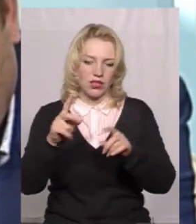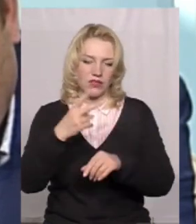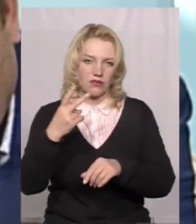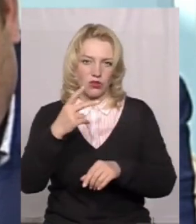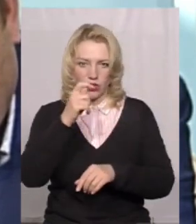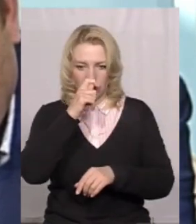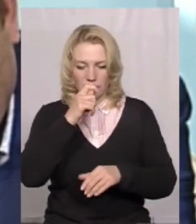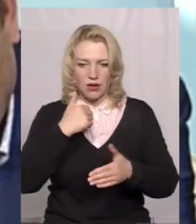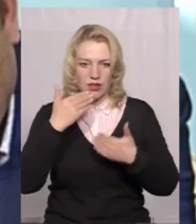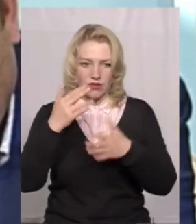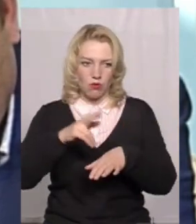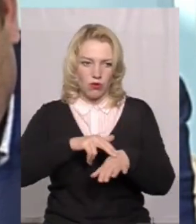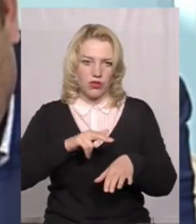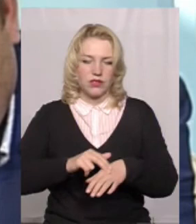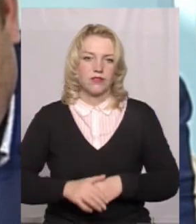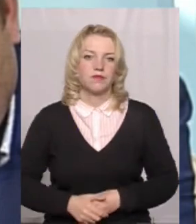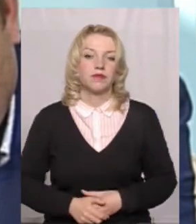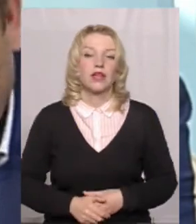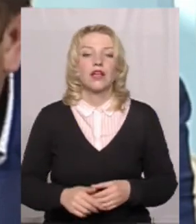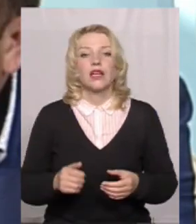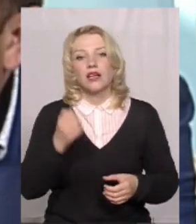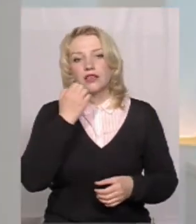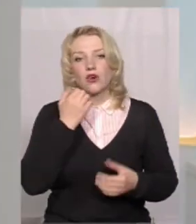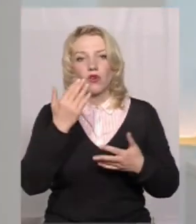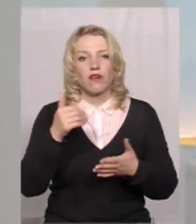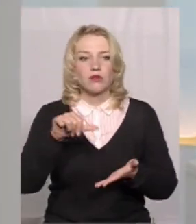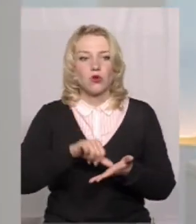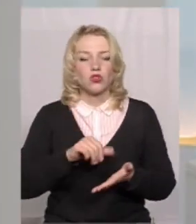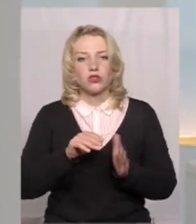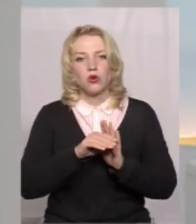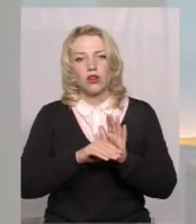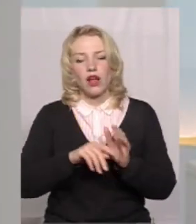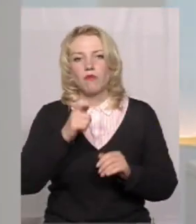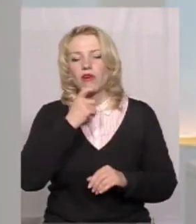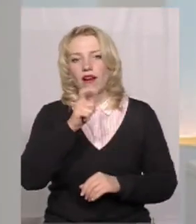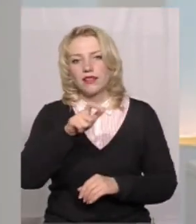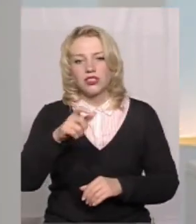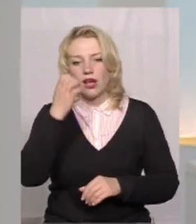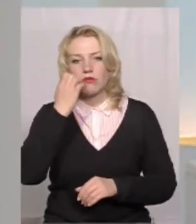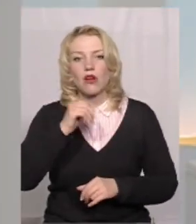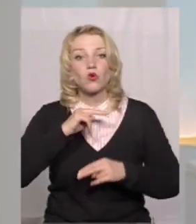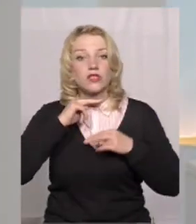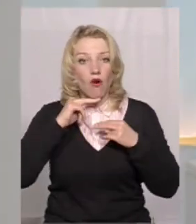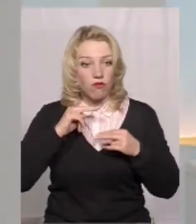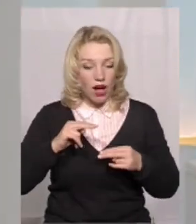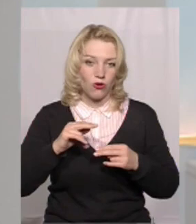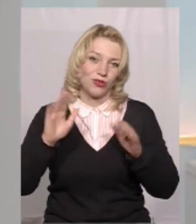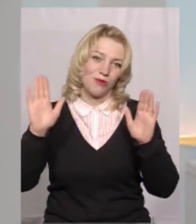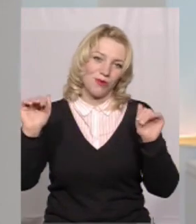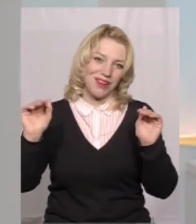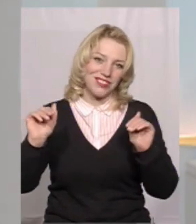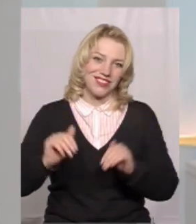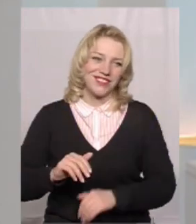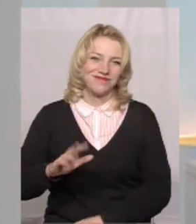звернулися в правоохоронні органи даної заяви. Дякую вам за участь у програмі, глядачам, дякую за увагу, на все